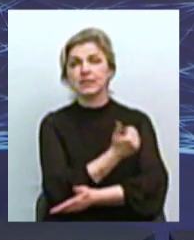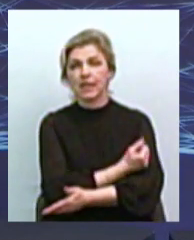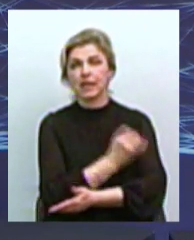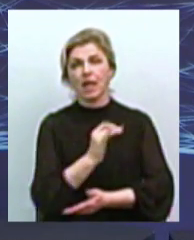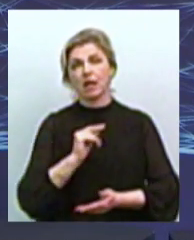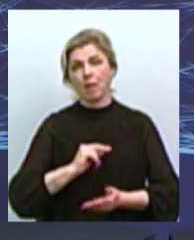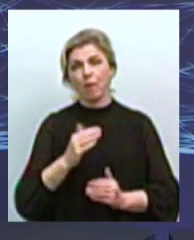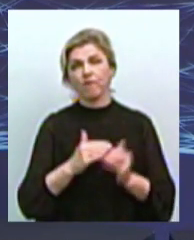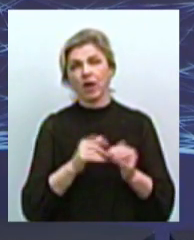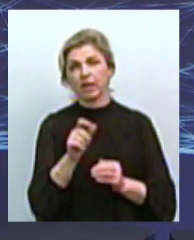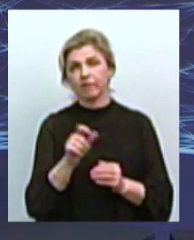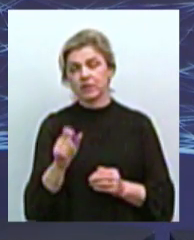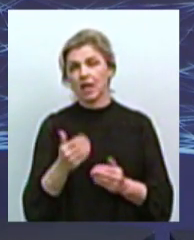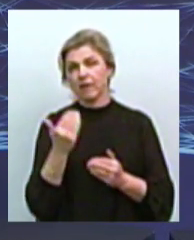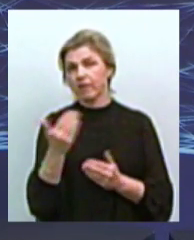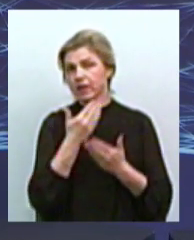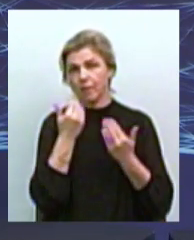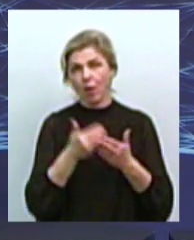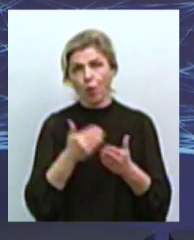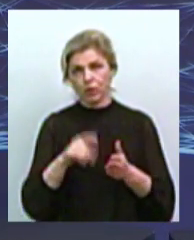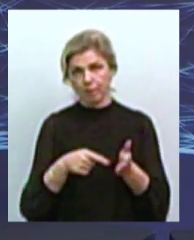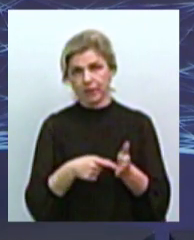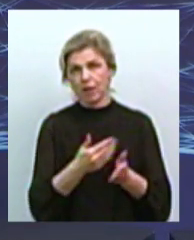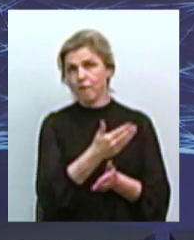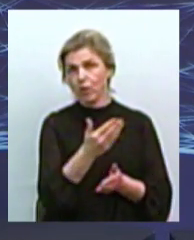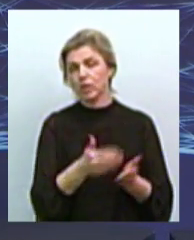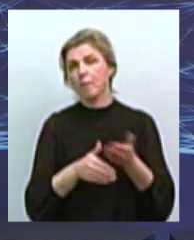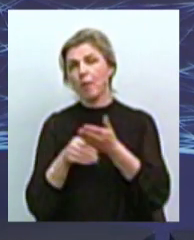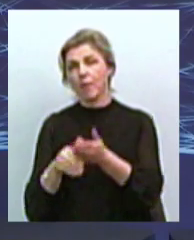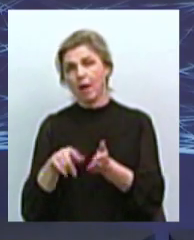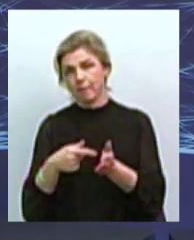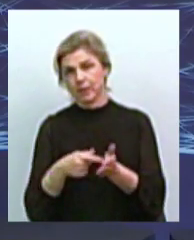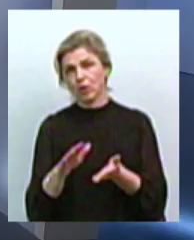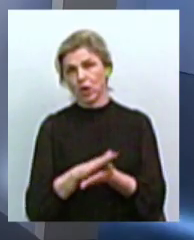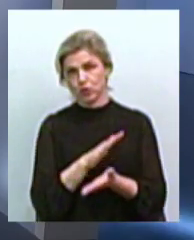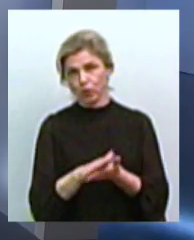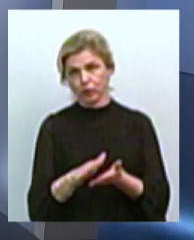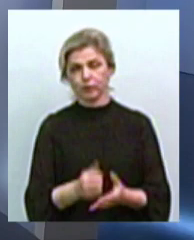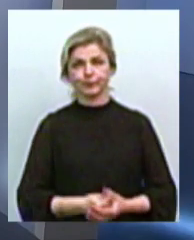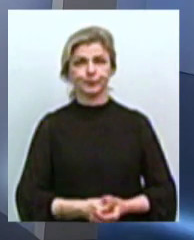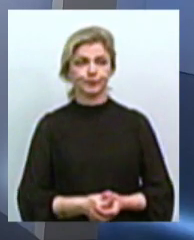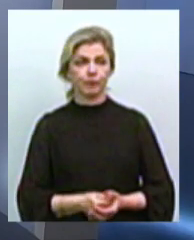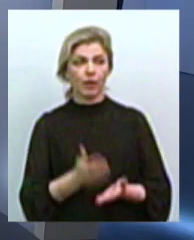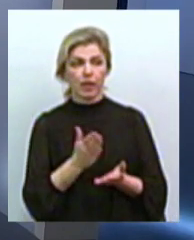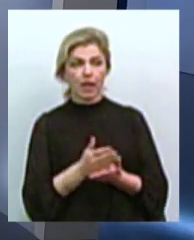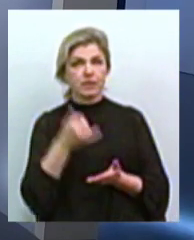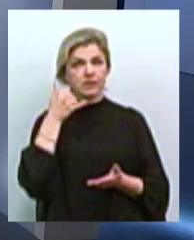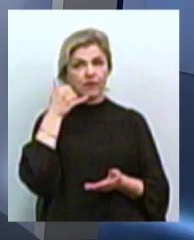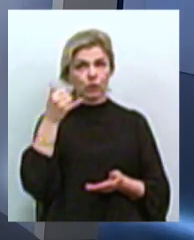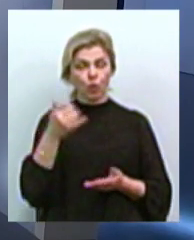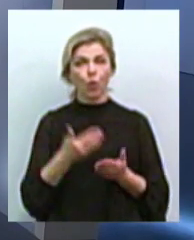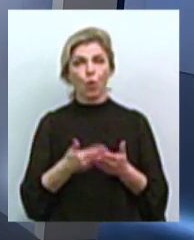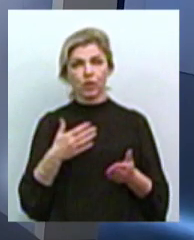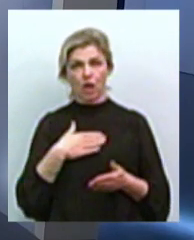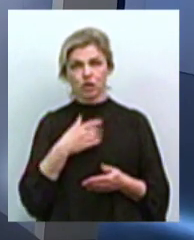фахівців, її немає від міста, тому що вони допомагають місту взагалі безкоштовно. У нас є дзвінок від наших глядачів,